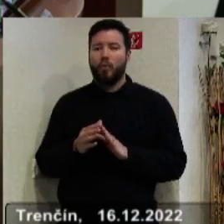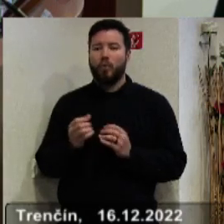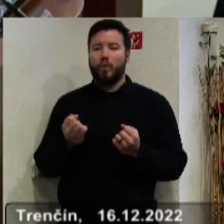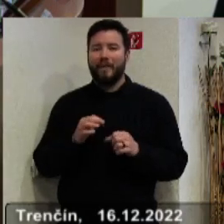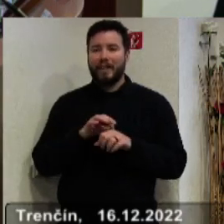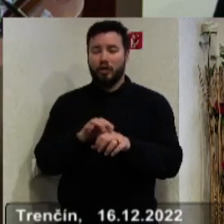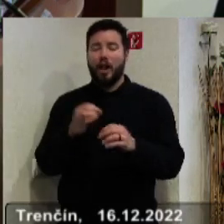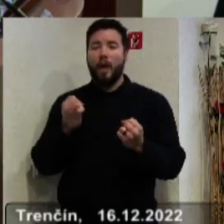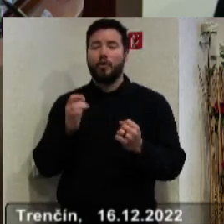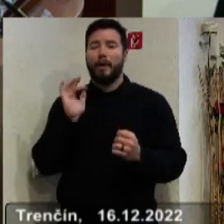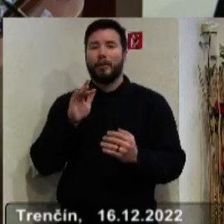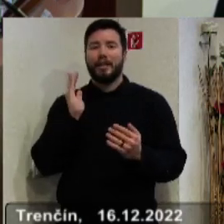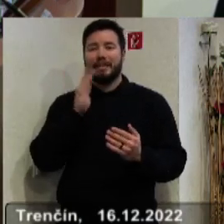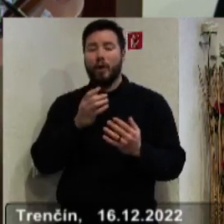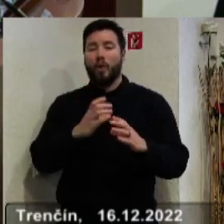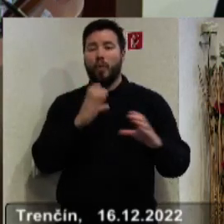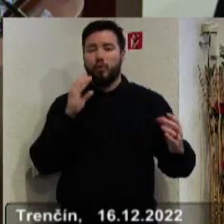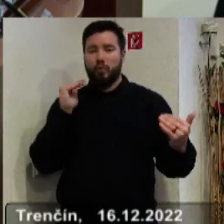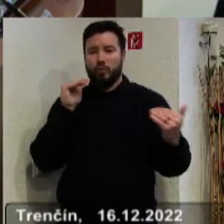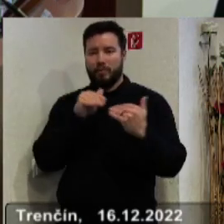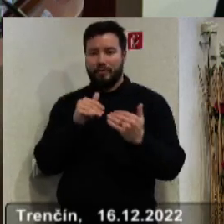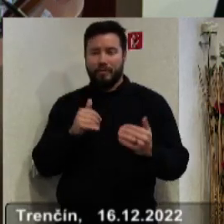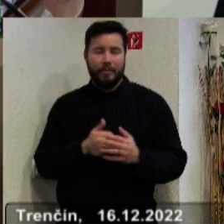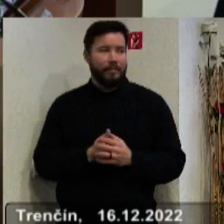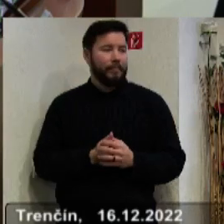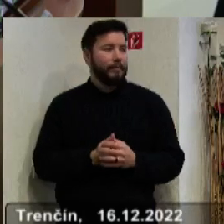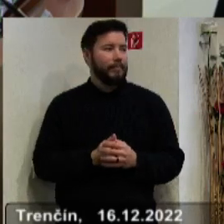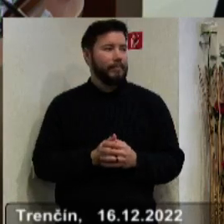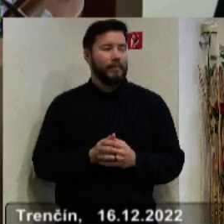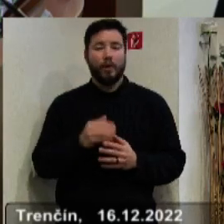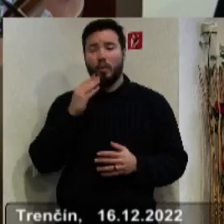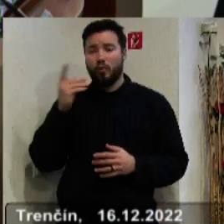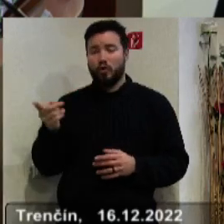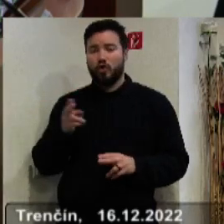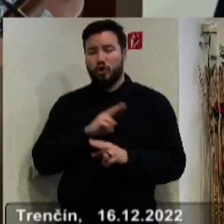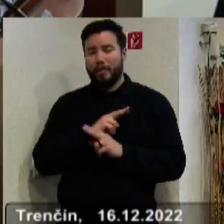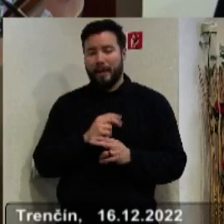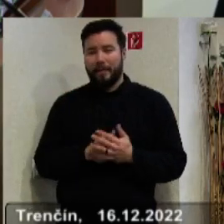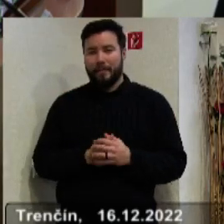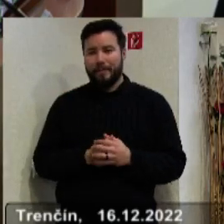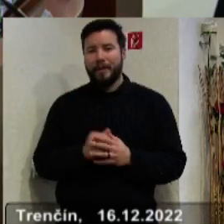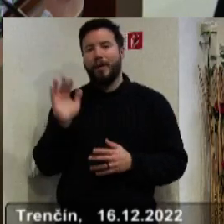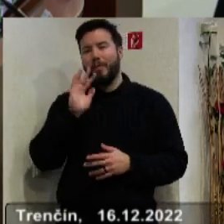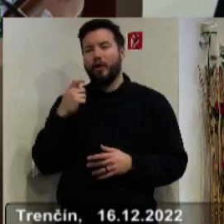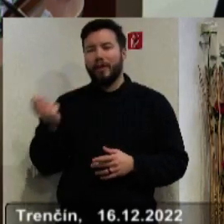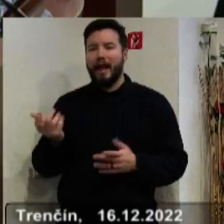auto prešlo do predvysmeho, zrazilo sa s autobusom. On zahynul, nech mu dá Boh ľahký odpočínať.